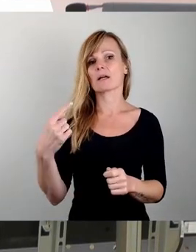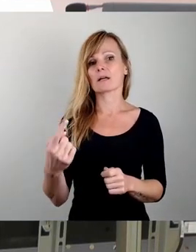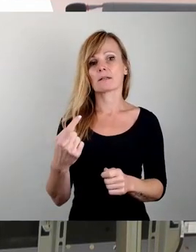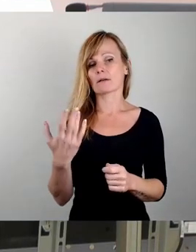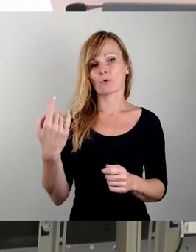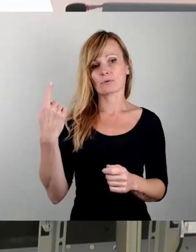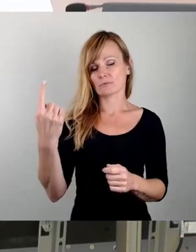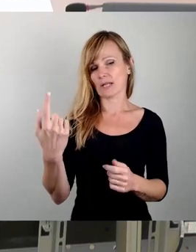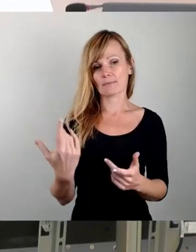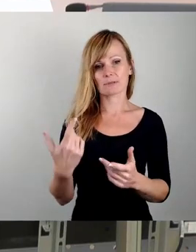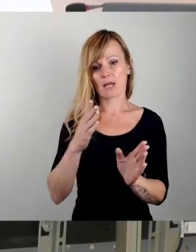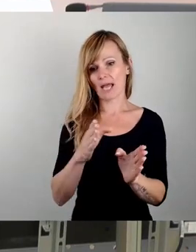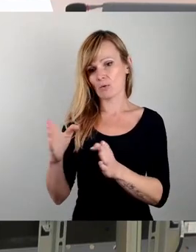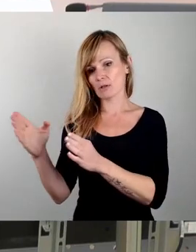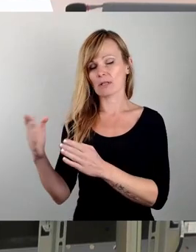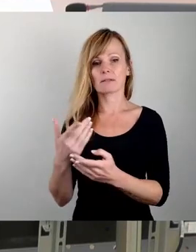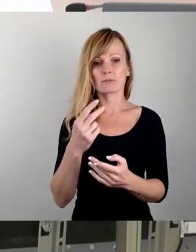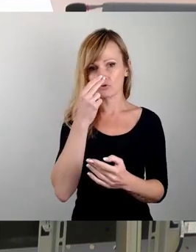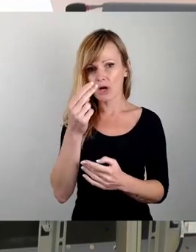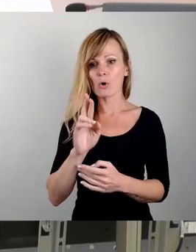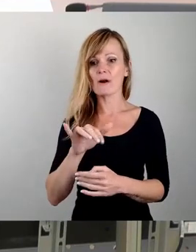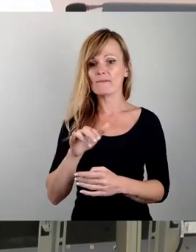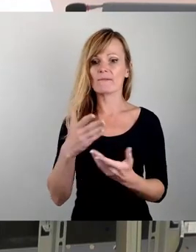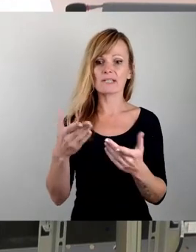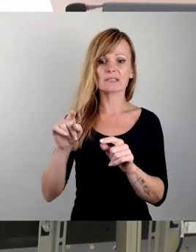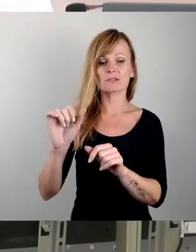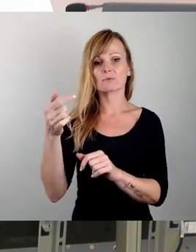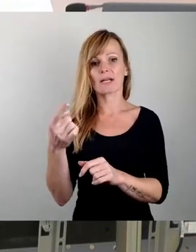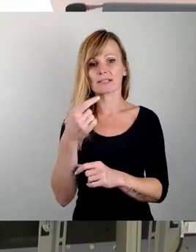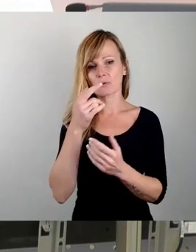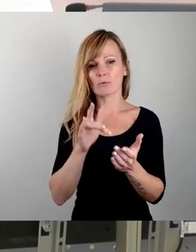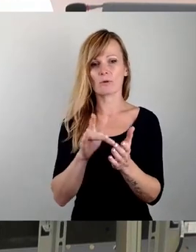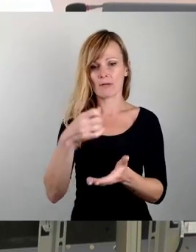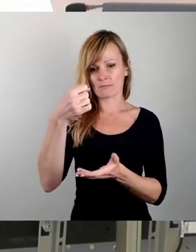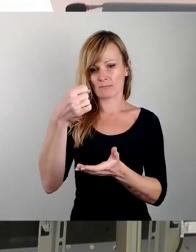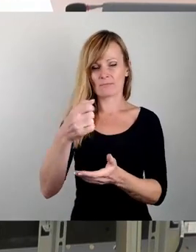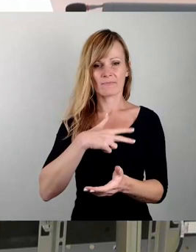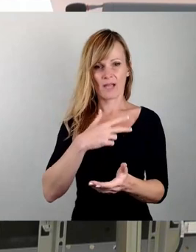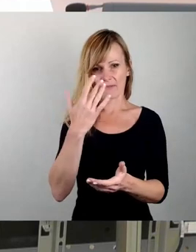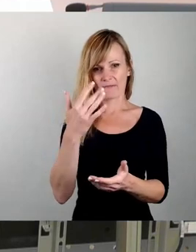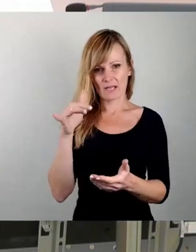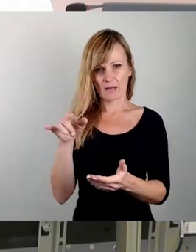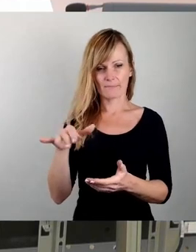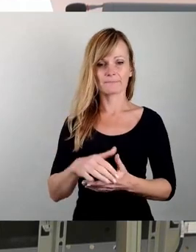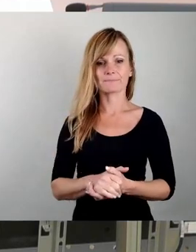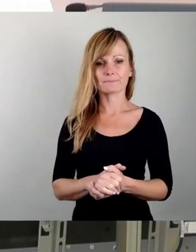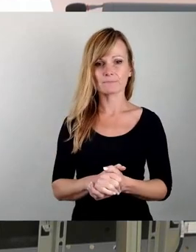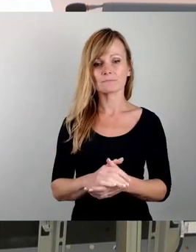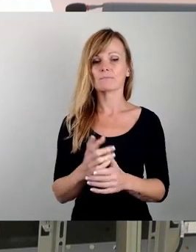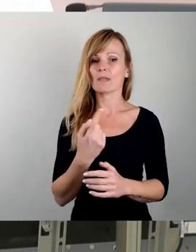aus einordnen, priorisieren und einordnen, je nachdem, wie die Haushaltsmittel dann tatsächlich verfügbar sind. Wir bitten also